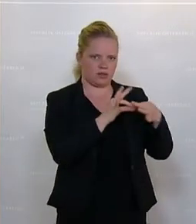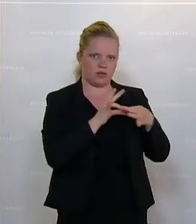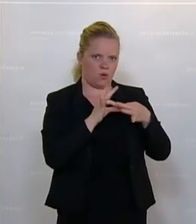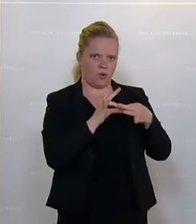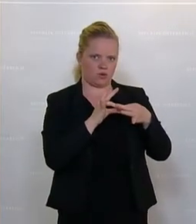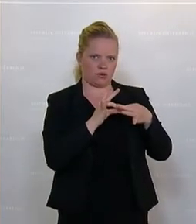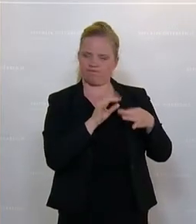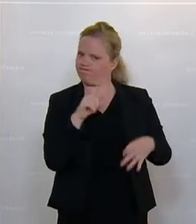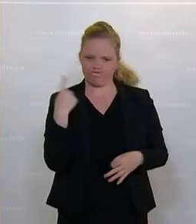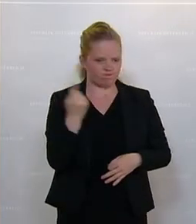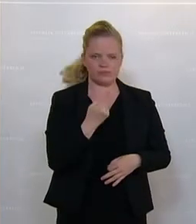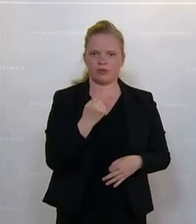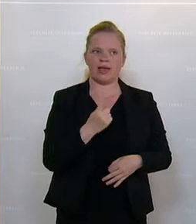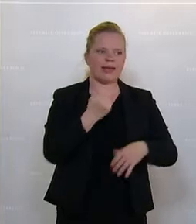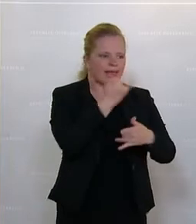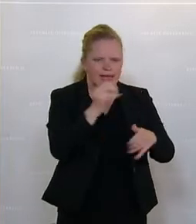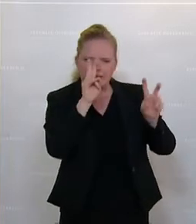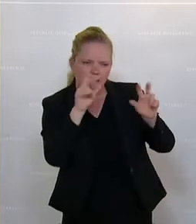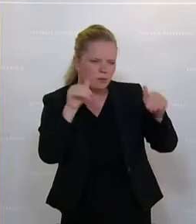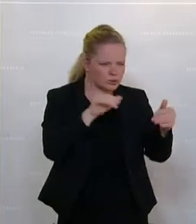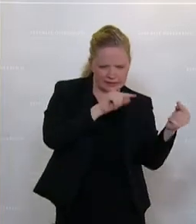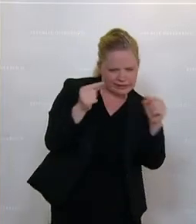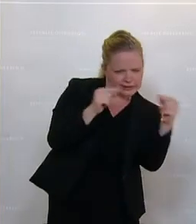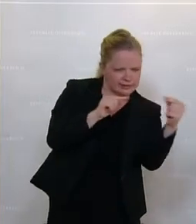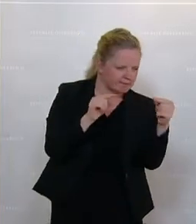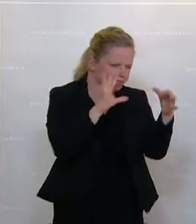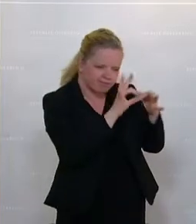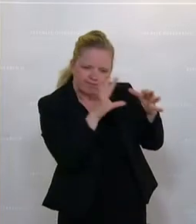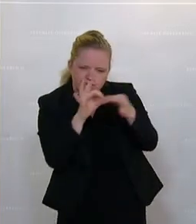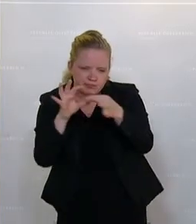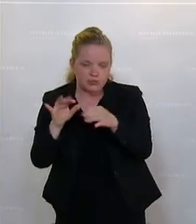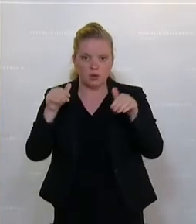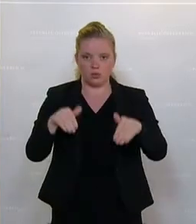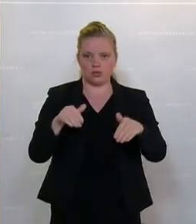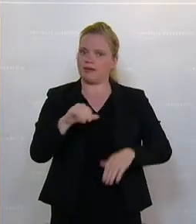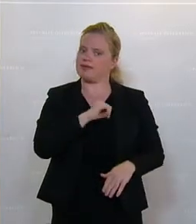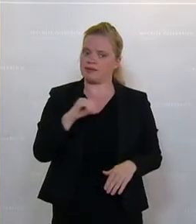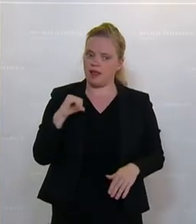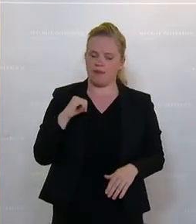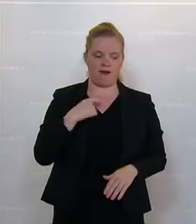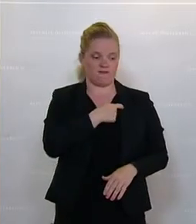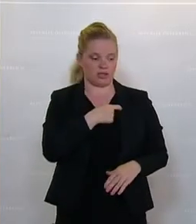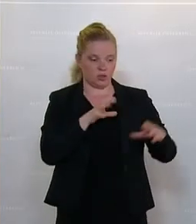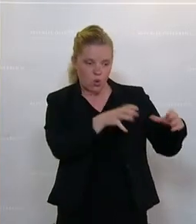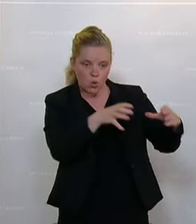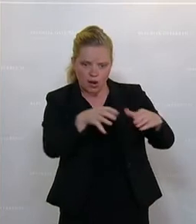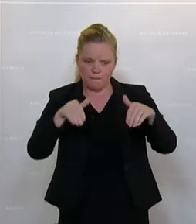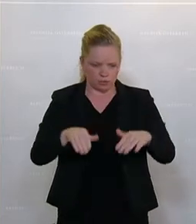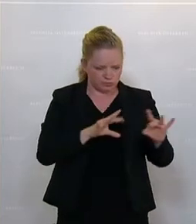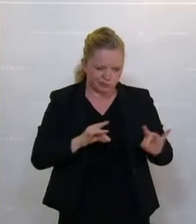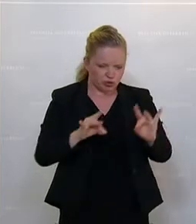Wir müssen uns bei jedem Thema zusammenraufen. Wir müssen uns mit uns, mit den Fraktionen auseinandersetzen.